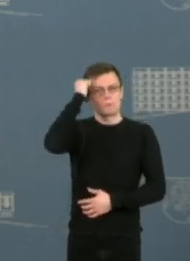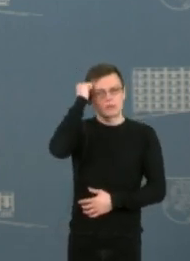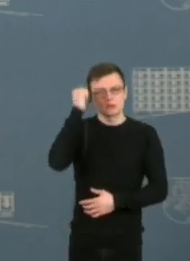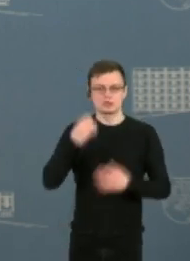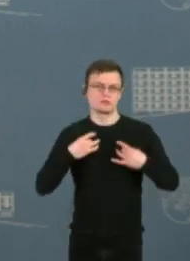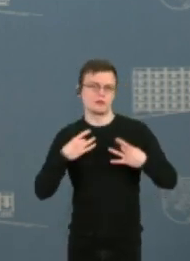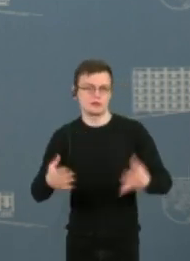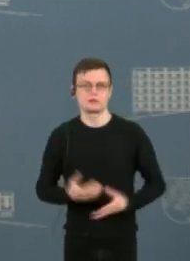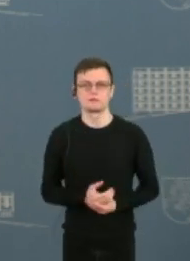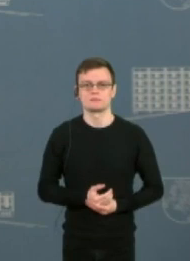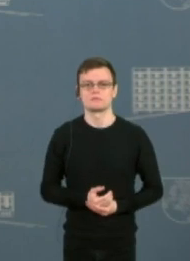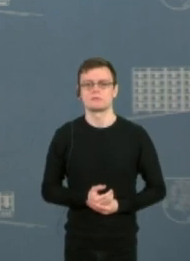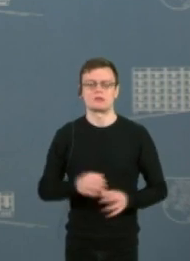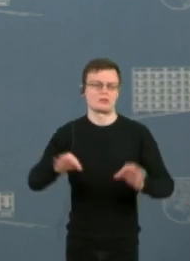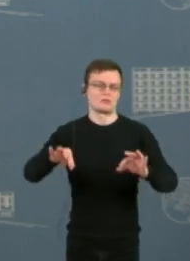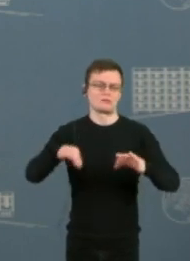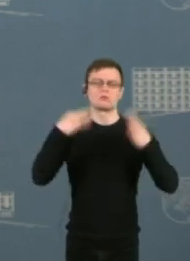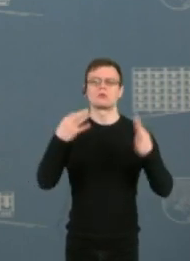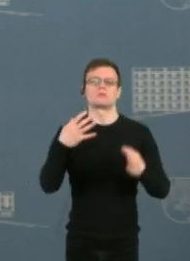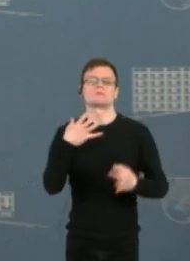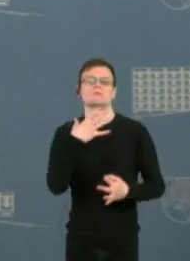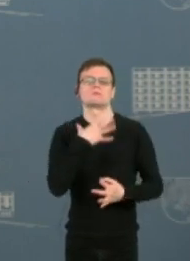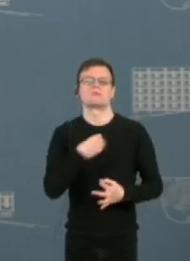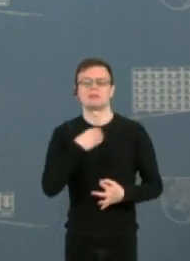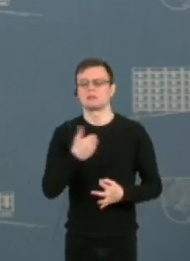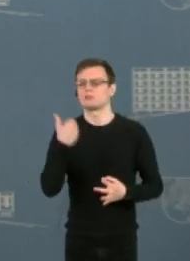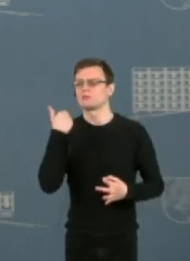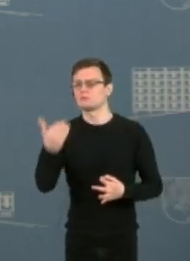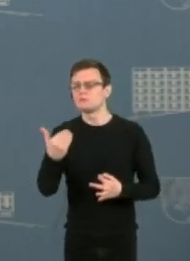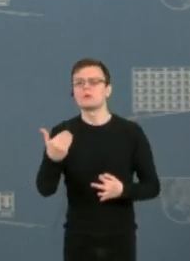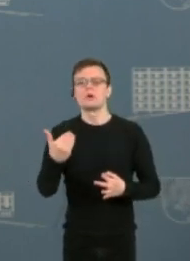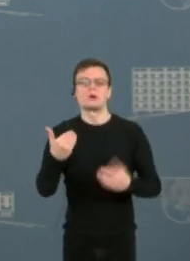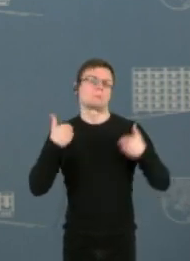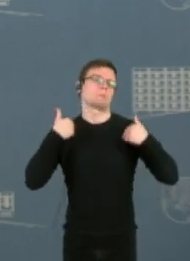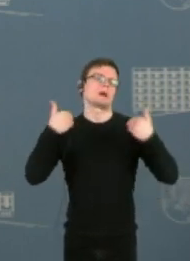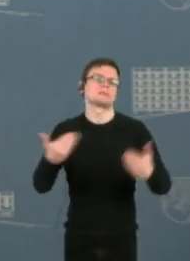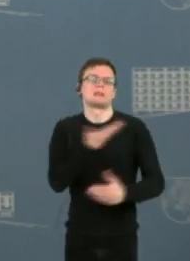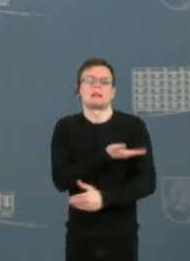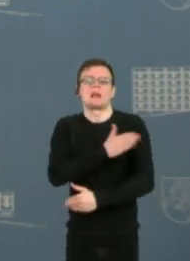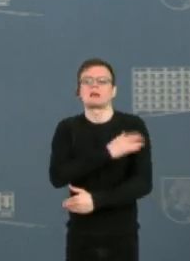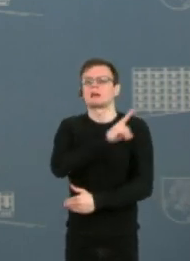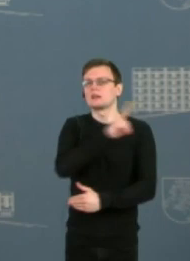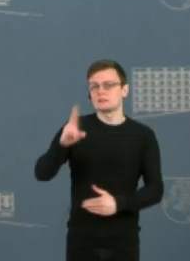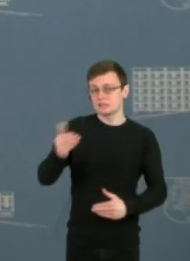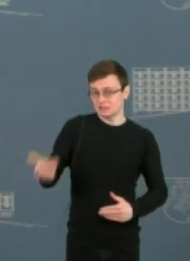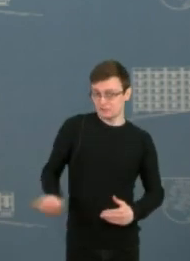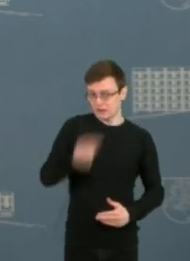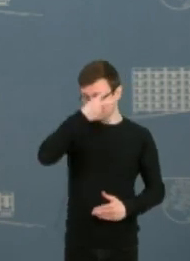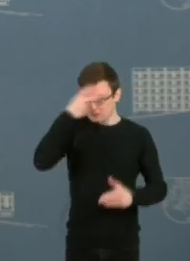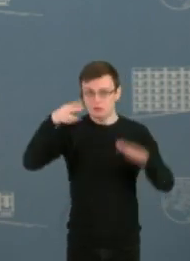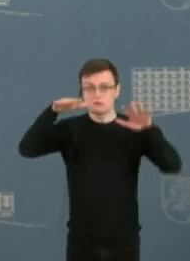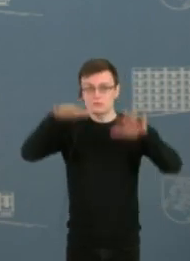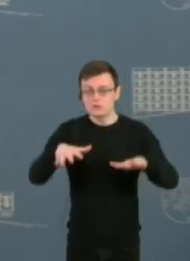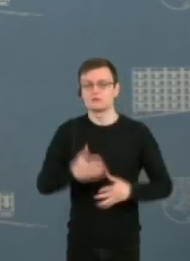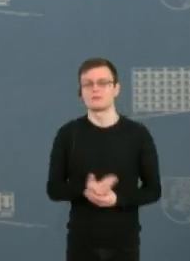Ategi leiskite iš Vilniaus pasveikinti lankus gyvenančius Lietuvoje, kurie